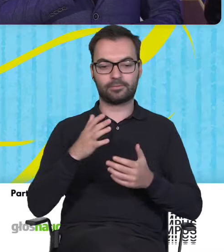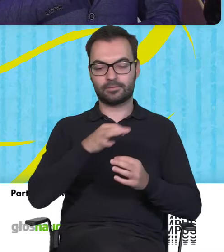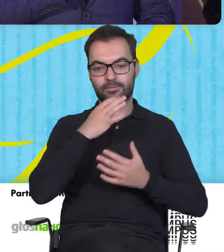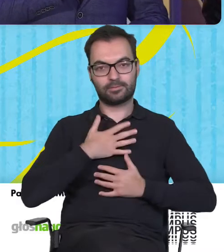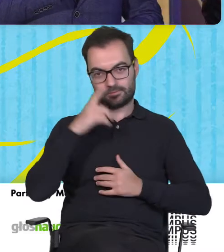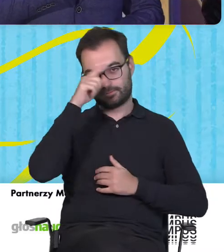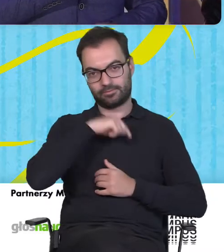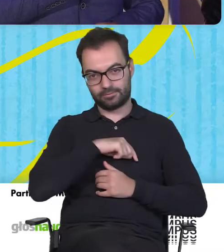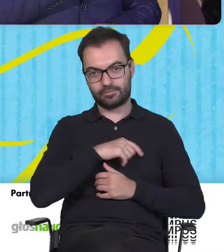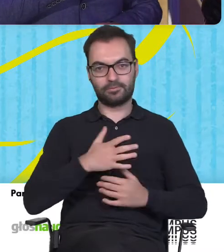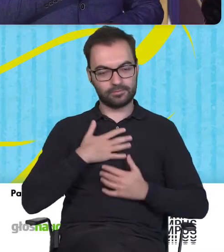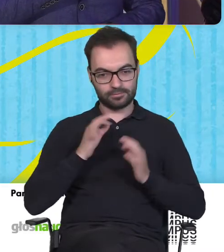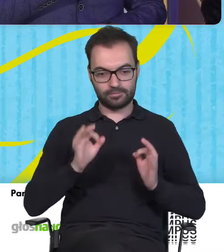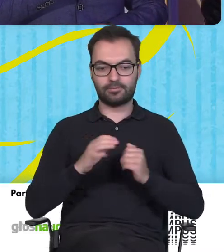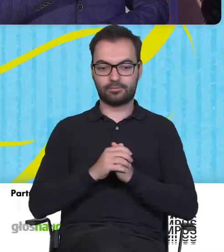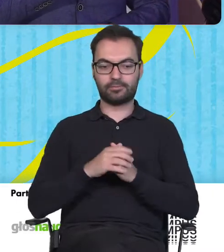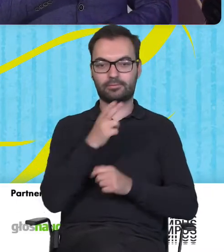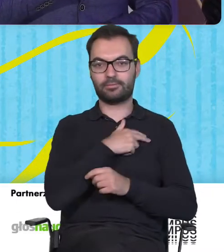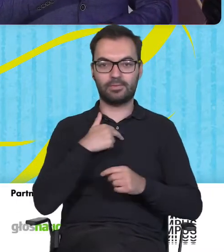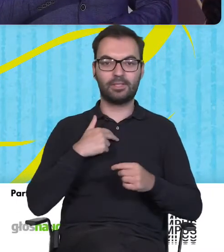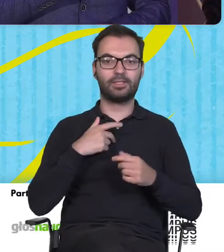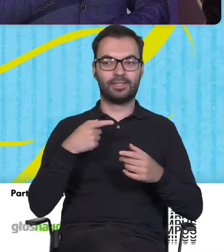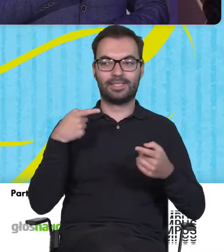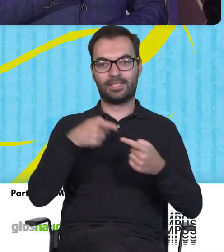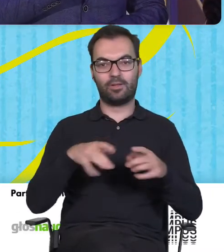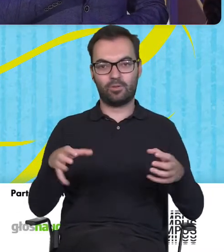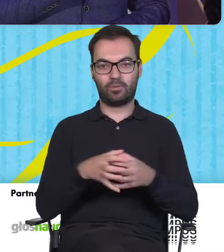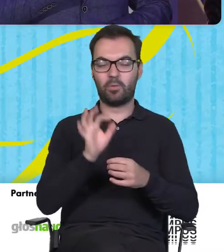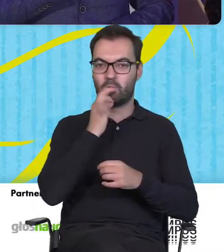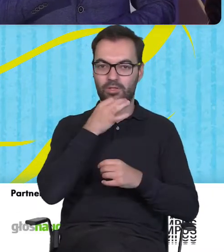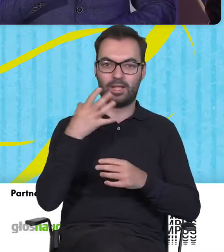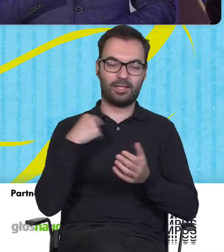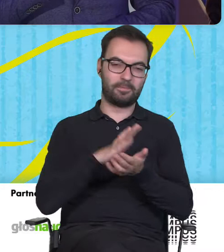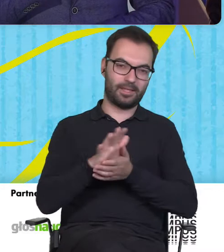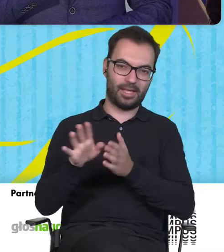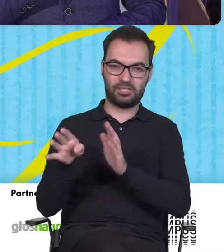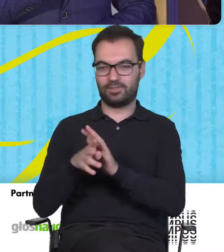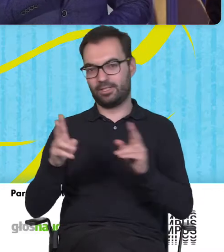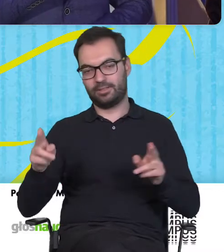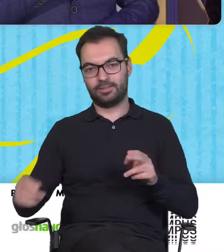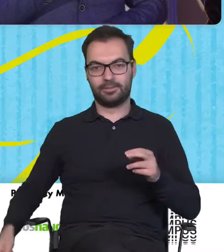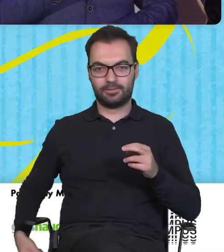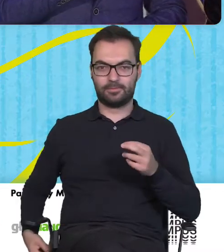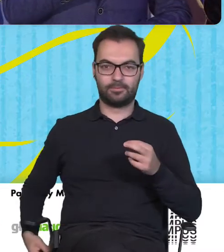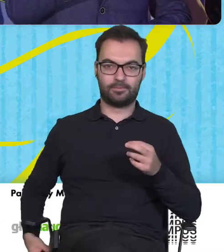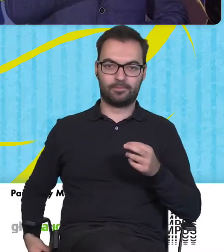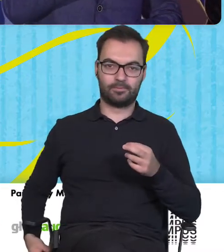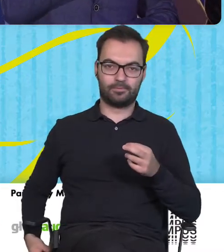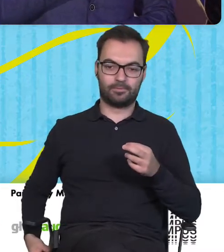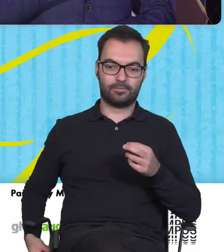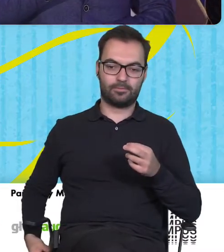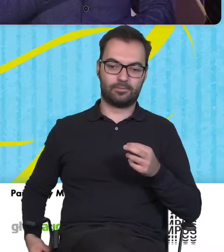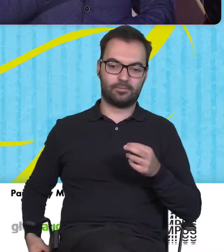psychicznym. Nasza grupa docelowa to młodzież w wieku od 15 do 19 lat. Początkowo